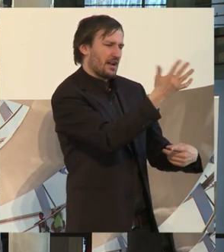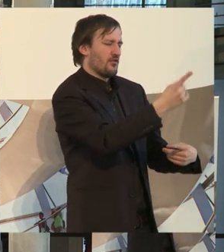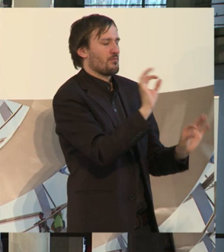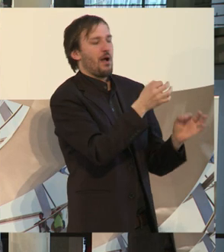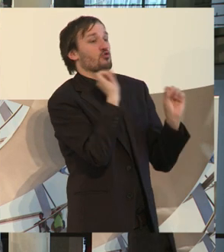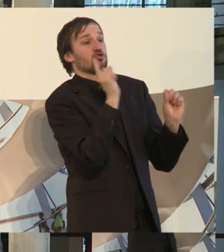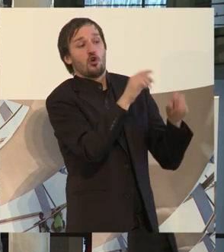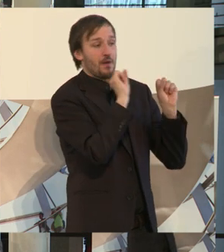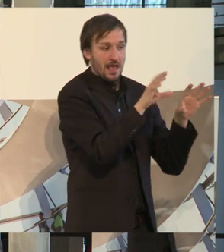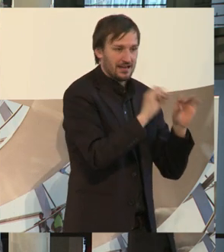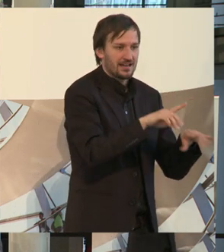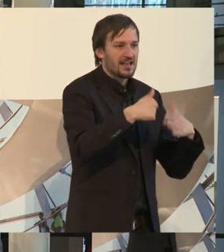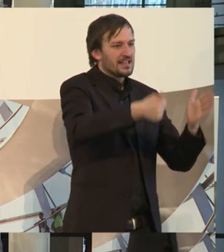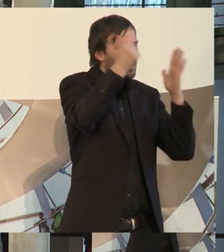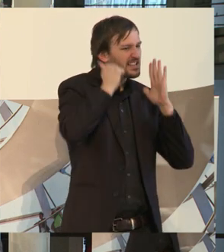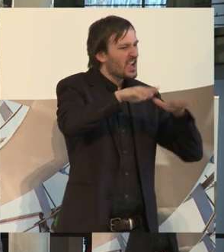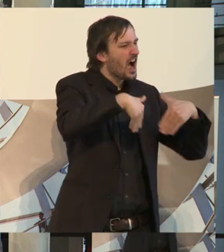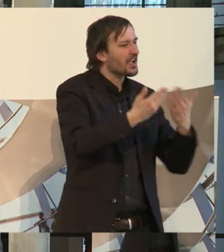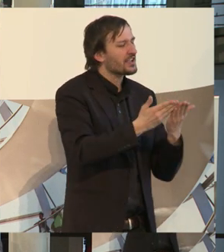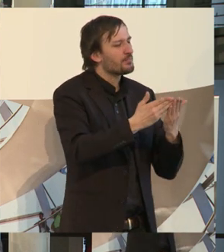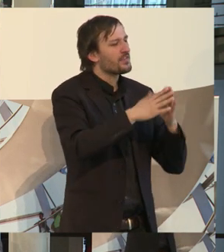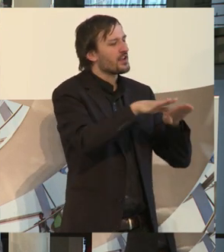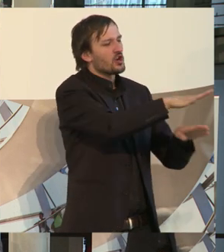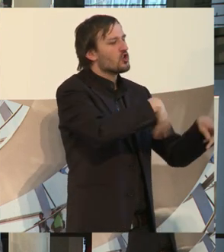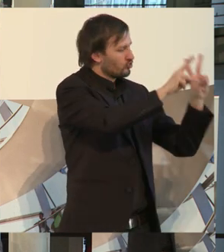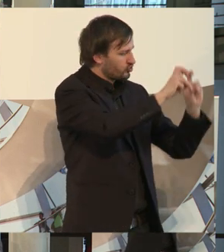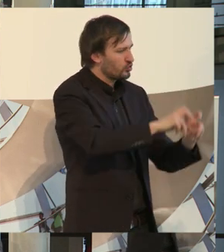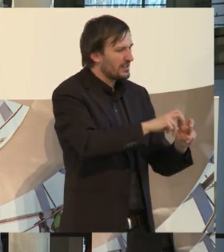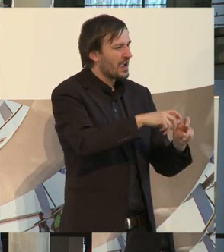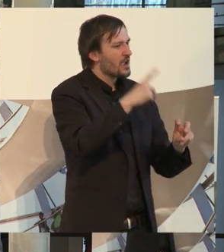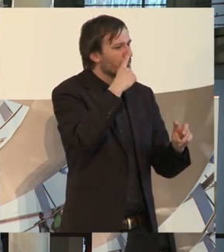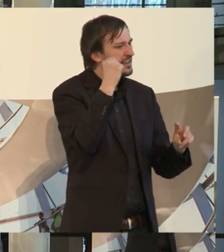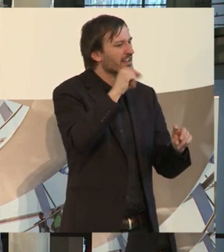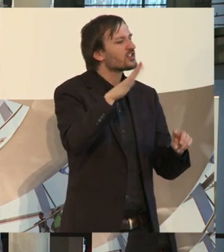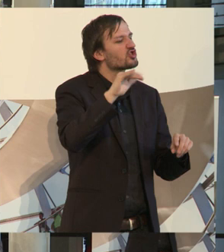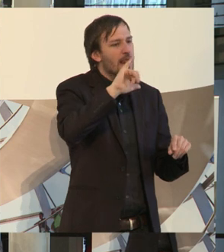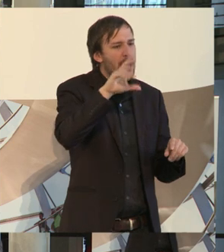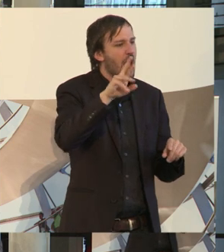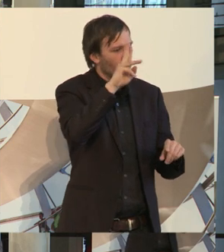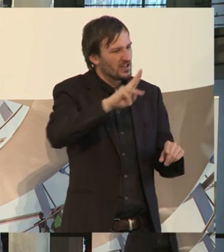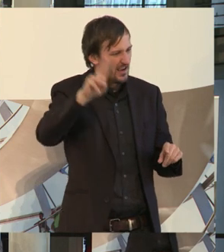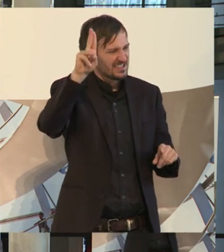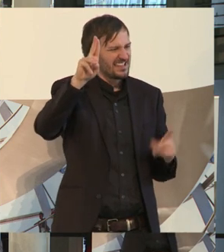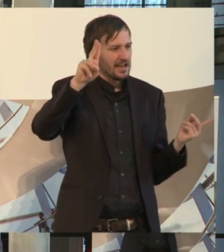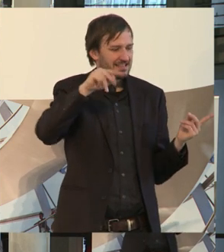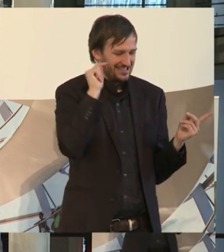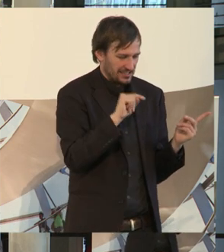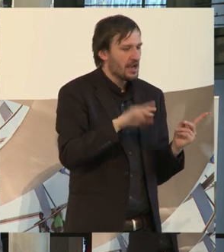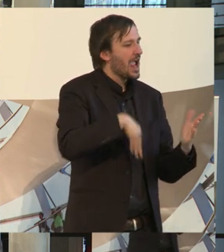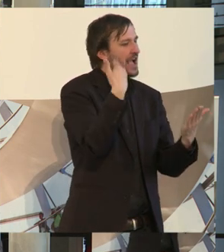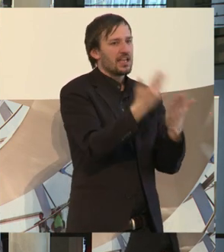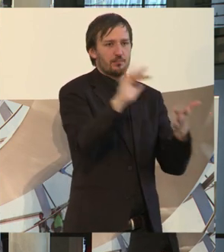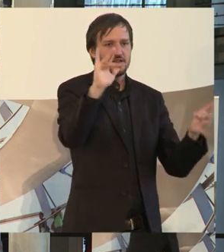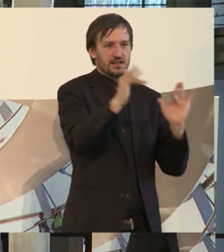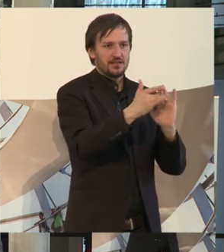eine Feldstudie der Friedrich-Schüller-Universität und der Humboldt-Universität, Ergebnisse stehen auch im Netz.